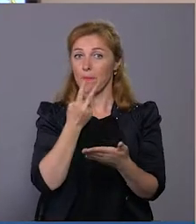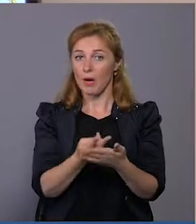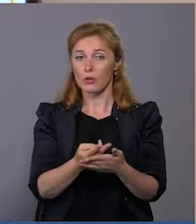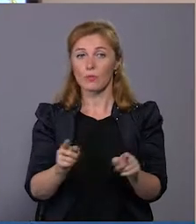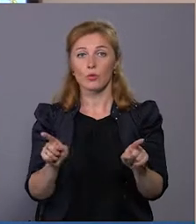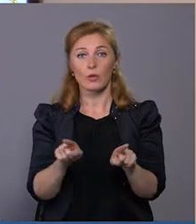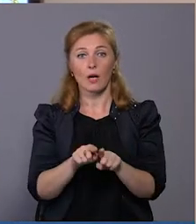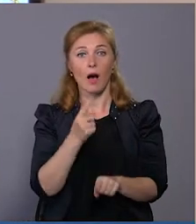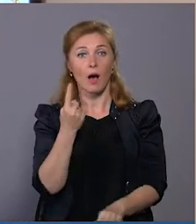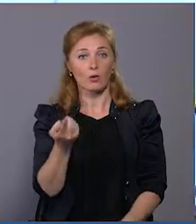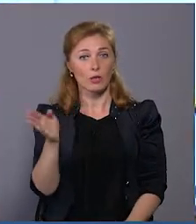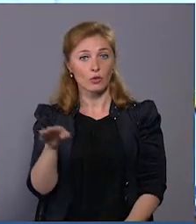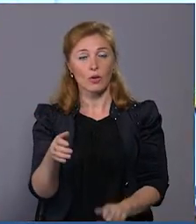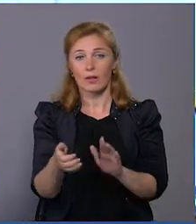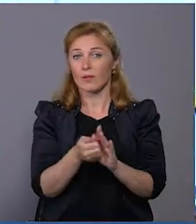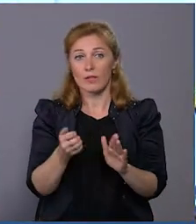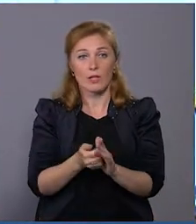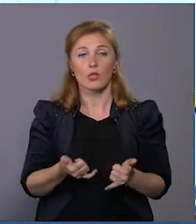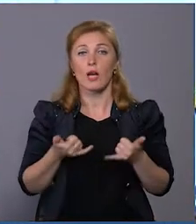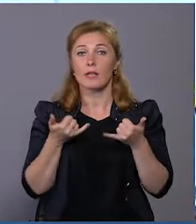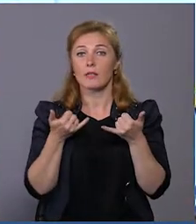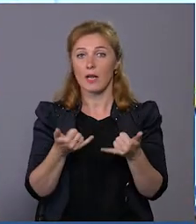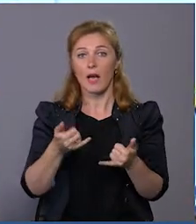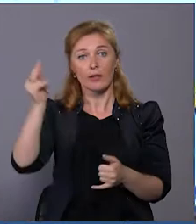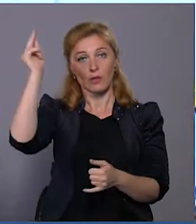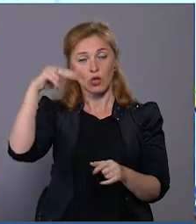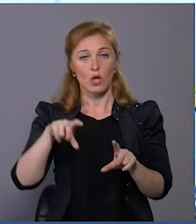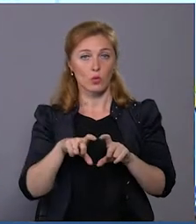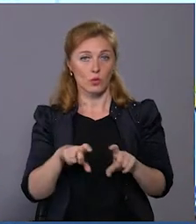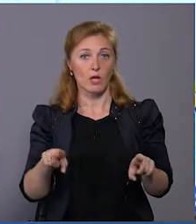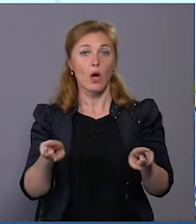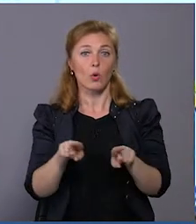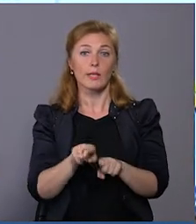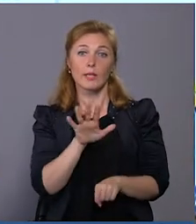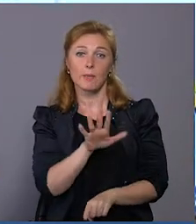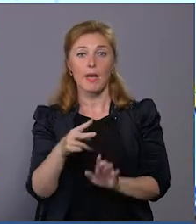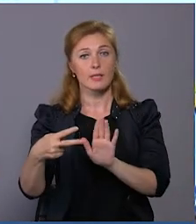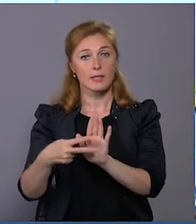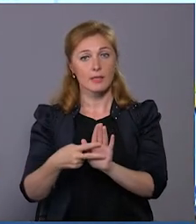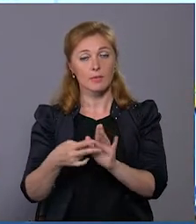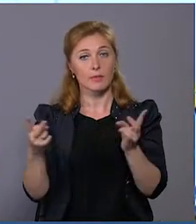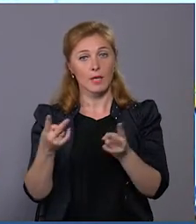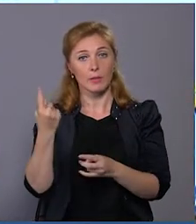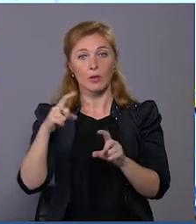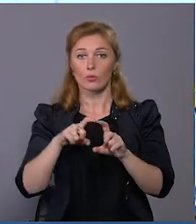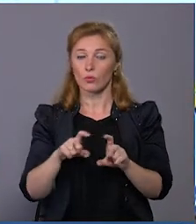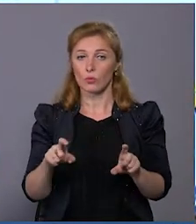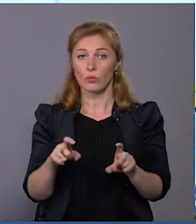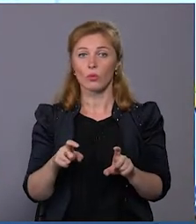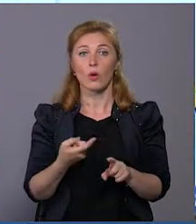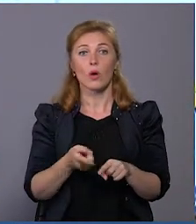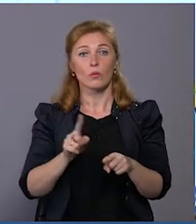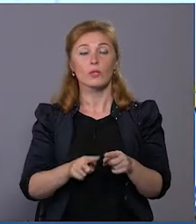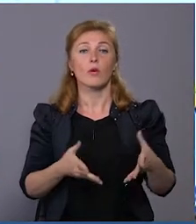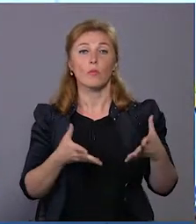насправді не вистачає. Ідеально, щоб на навчальний заклад таких 5-7 смартбордів було, тоді це суттєво